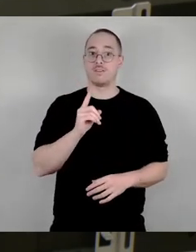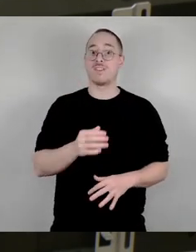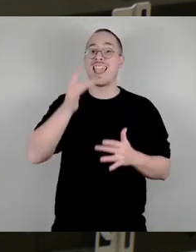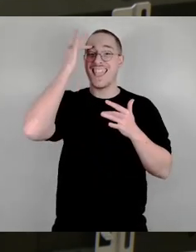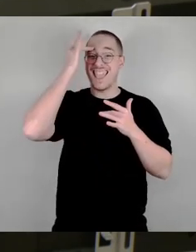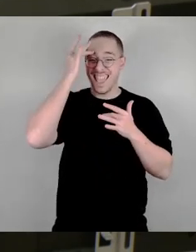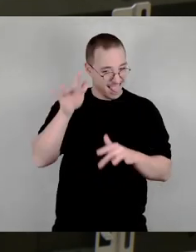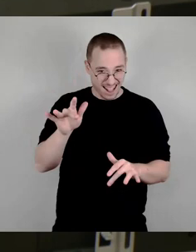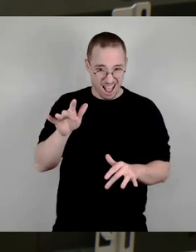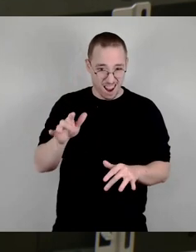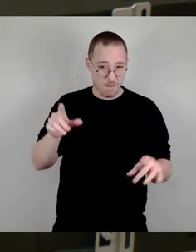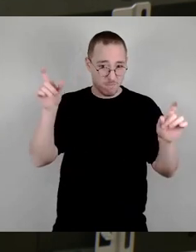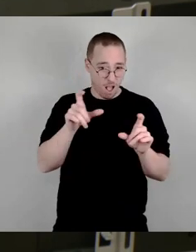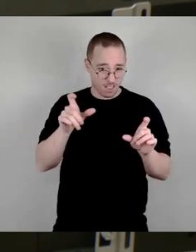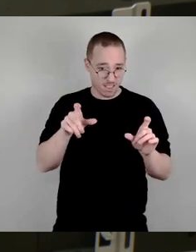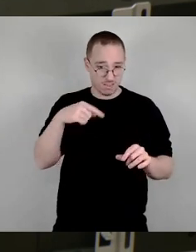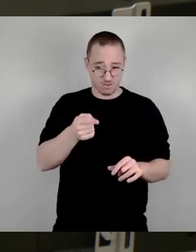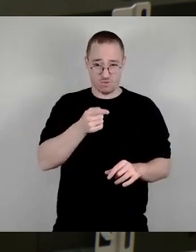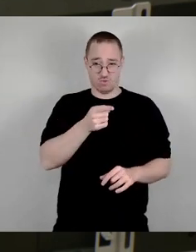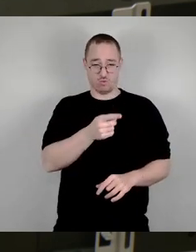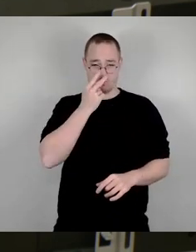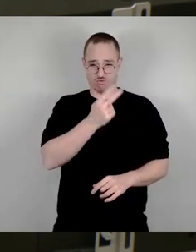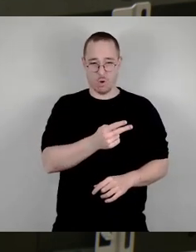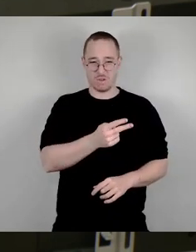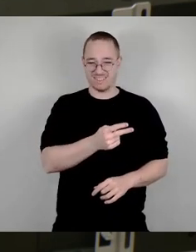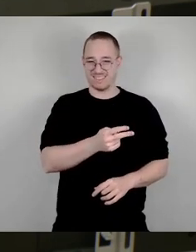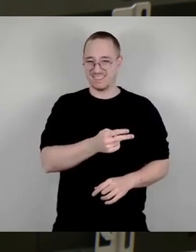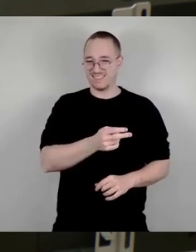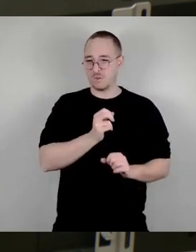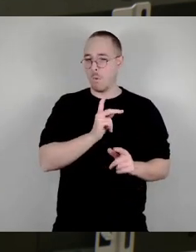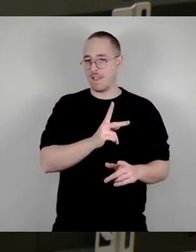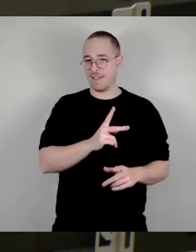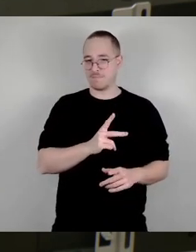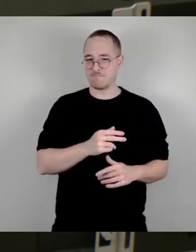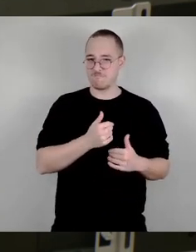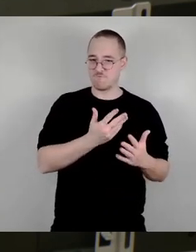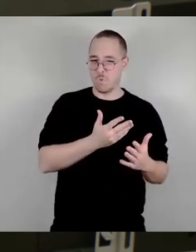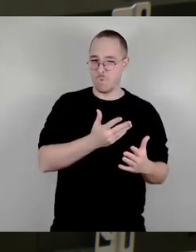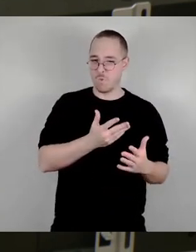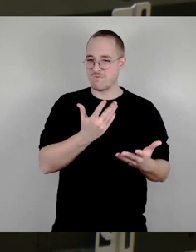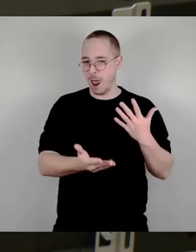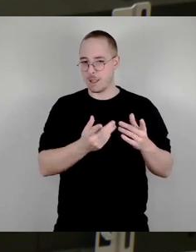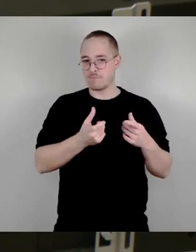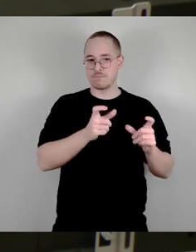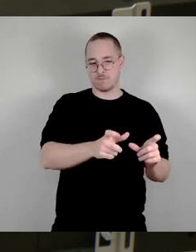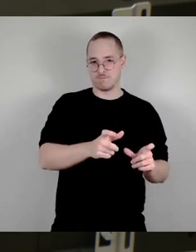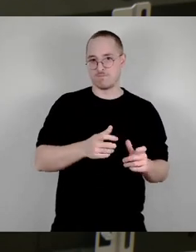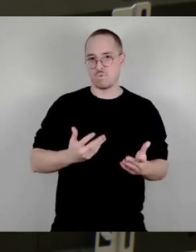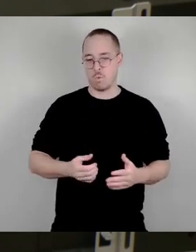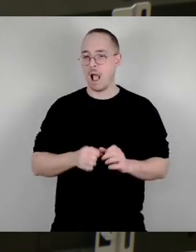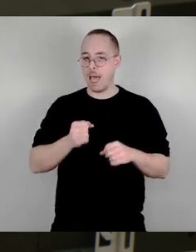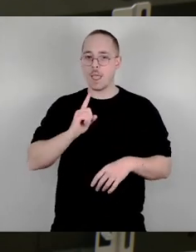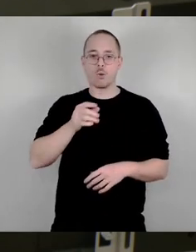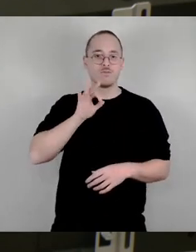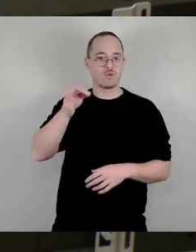wir auch was für die Jugend. Wie Frau Arnert gefordert hat. Aber insgesamt wünsche ich mir, wir hätten mehr Geld für die Kinder- und